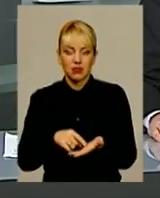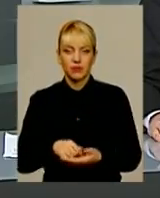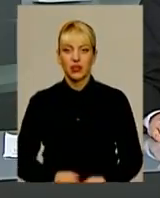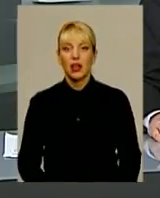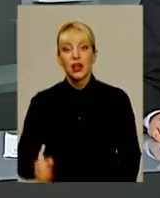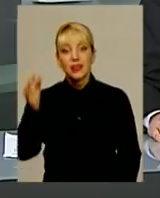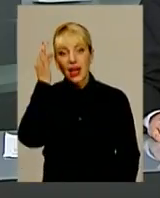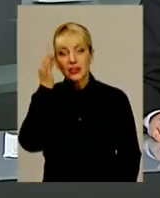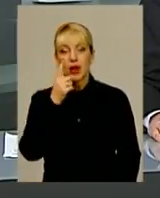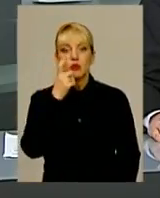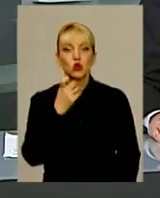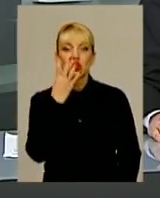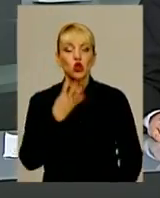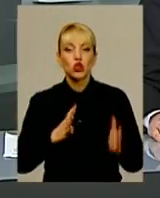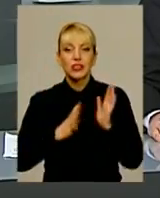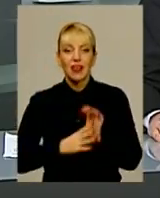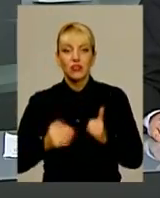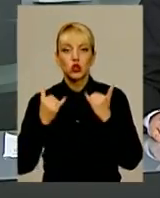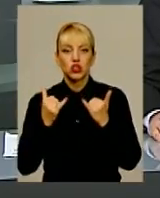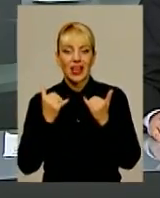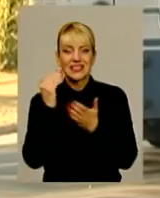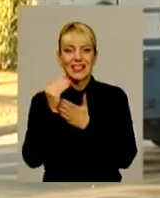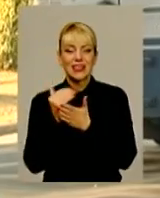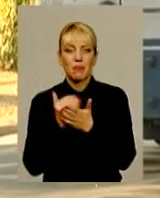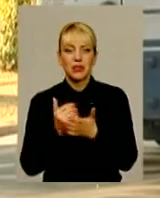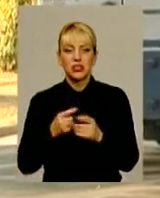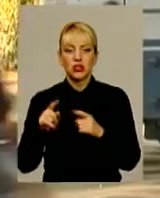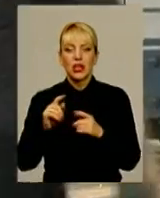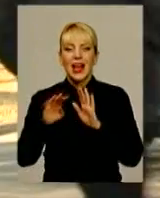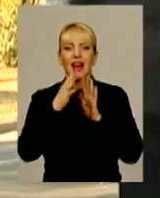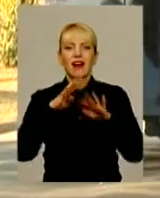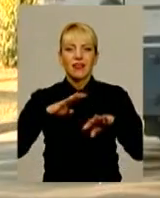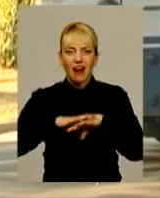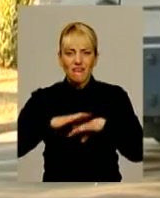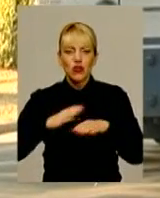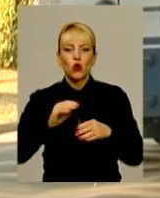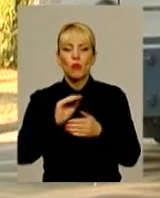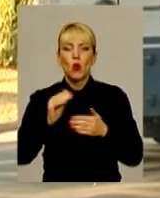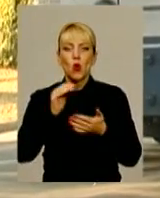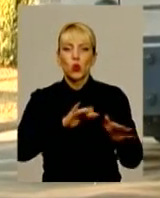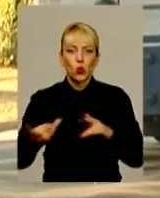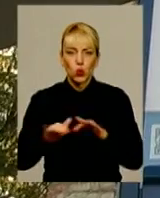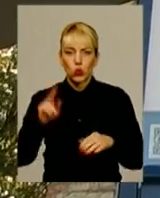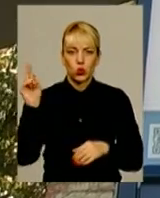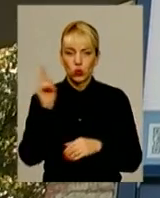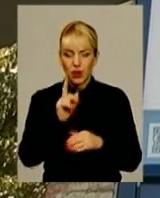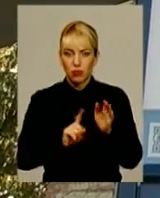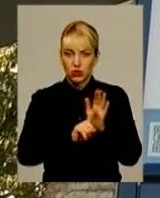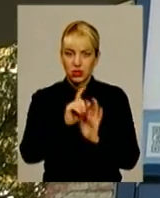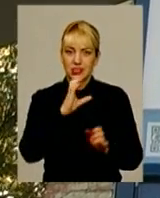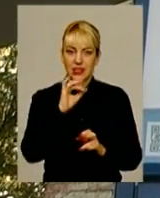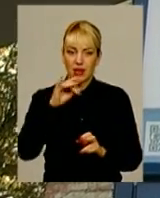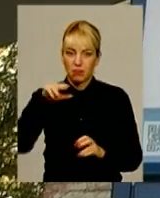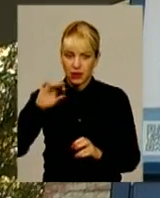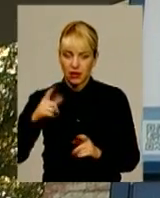Нагадаємо, 149 сучасних табличок із графіком руху тролейбусів та автобусів встановили на початку серпня. Витратили